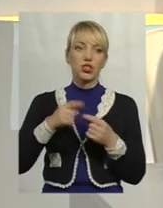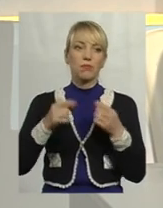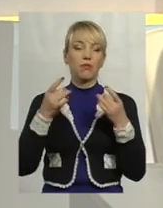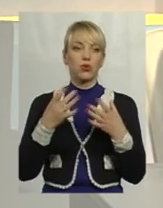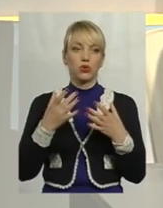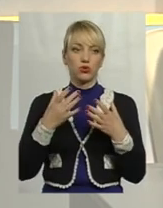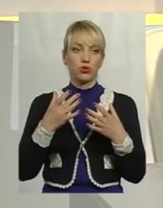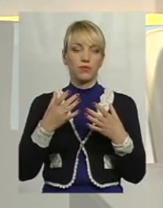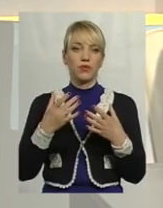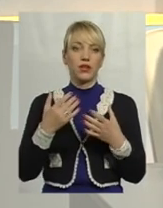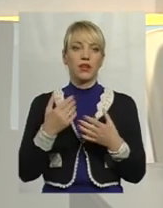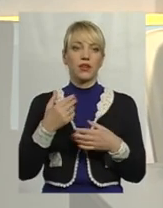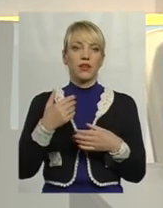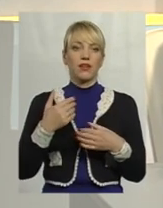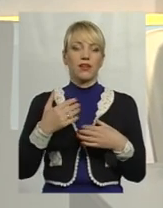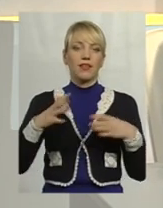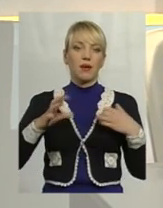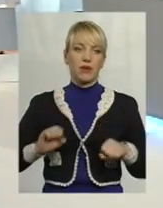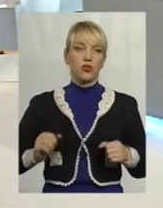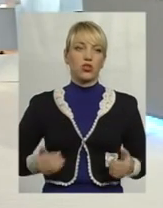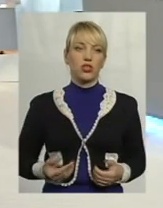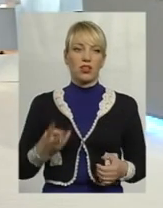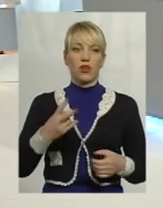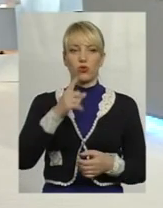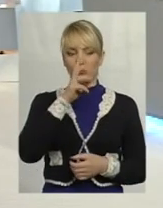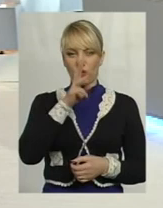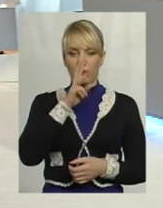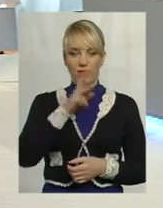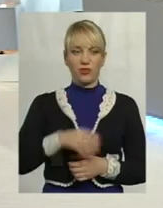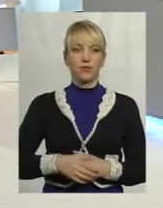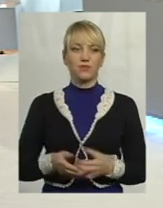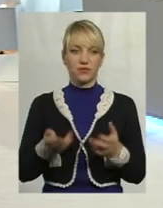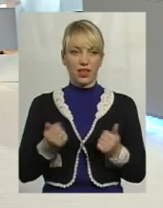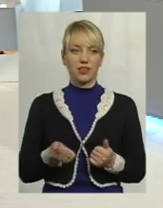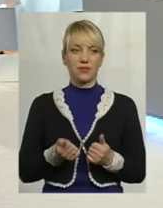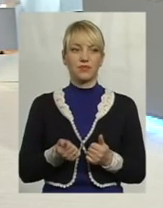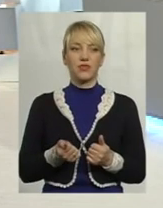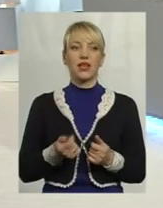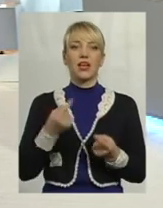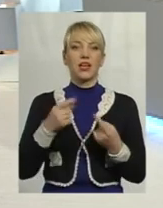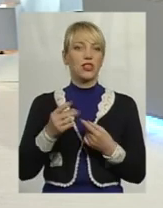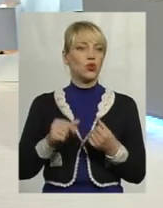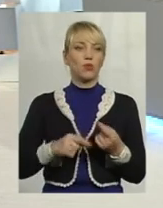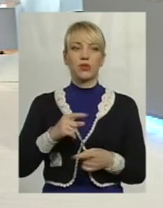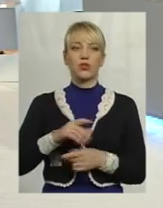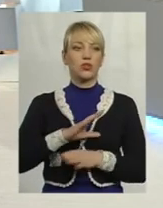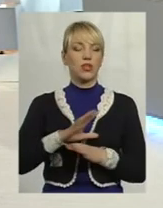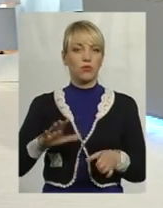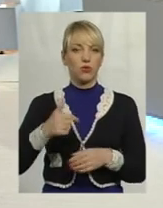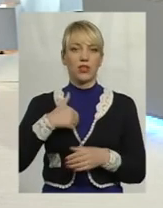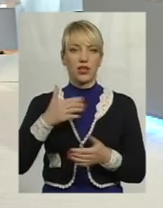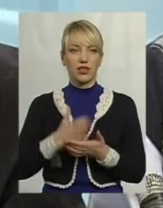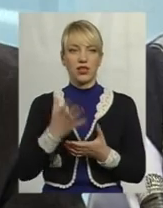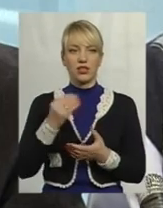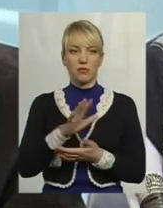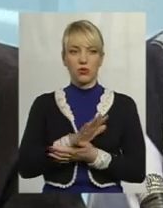навридло жити на одну зарплату? Так, іншого бізнесу не було. Я є, і ще